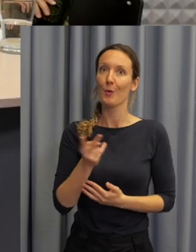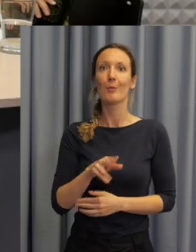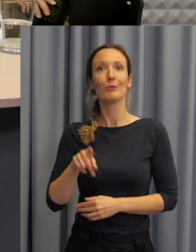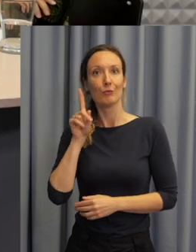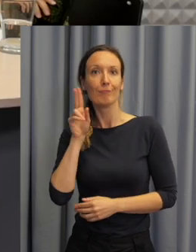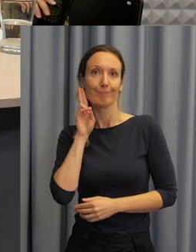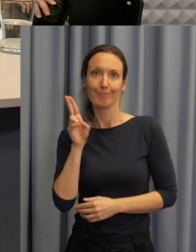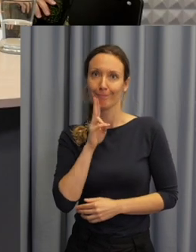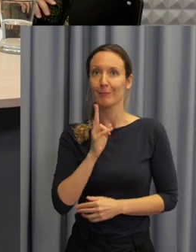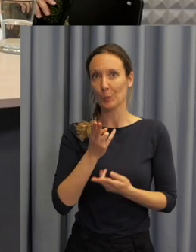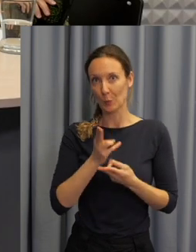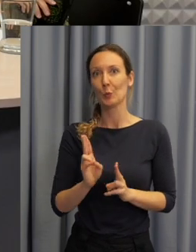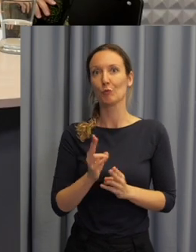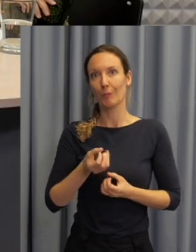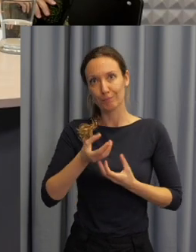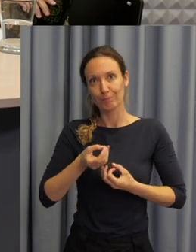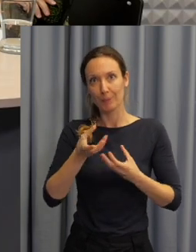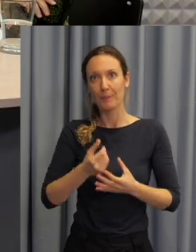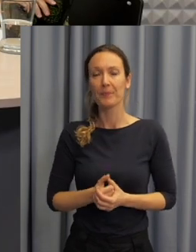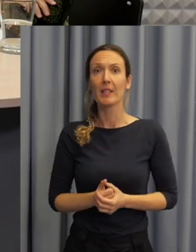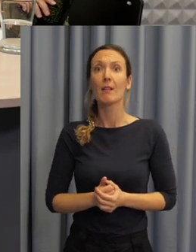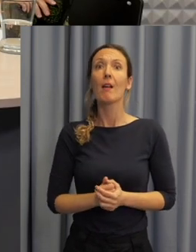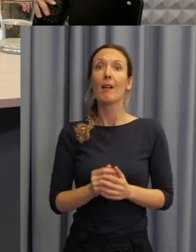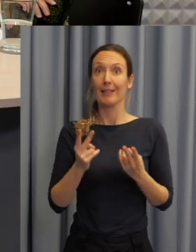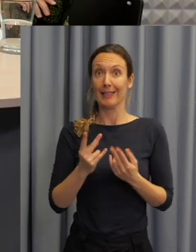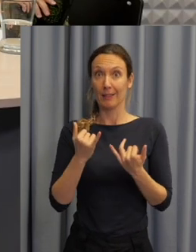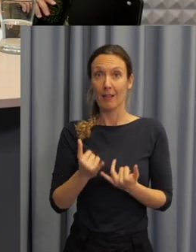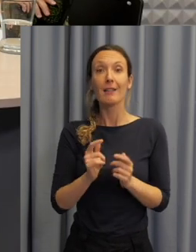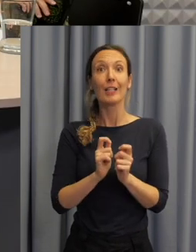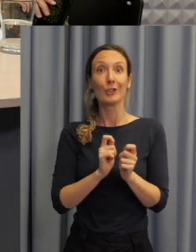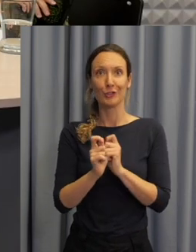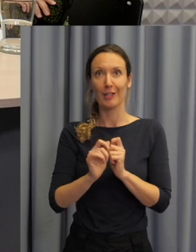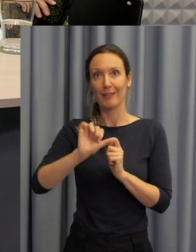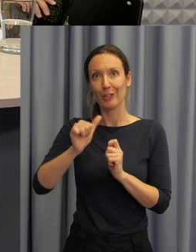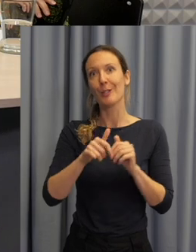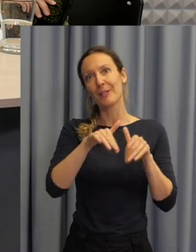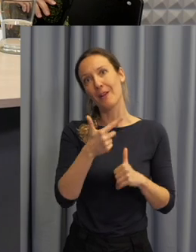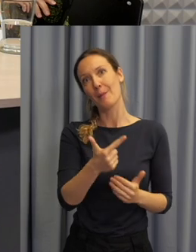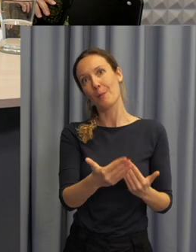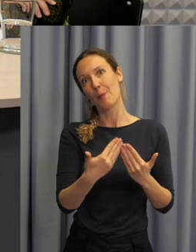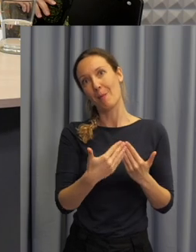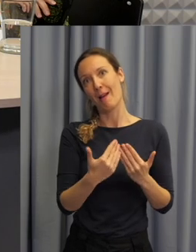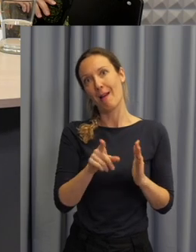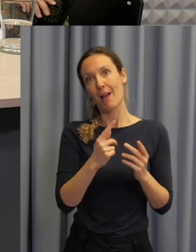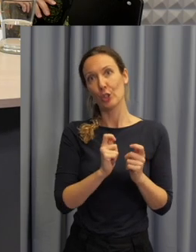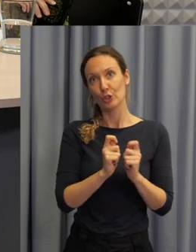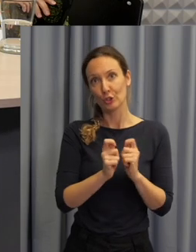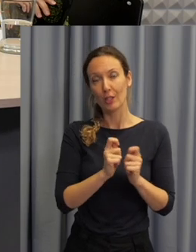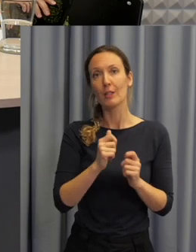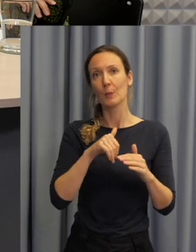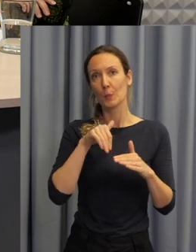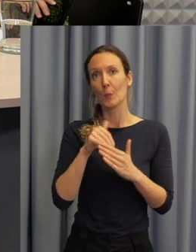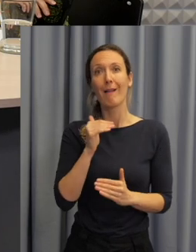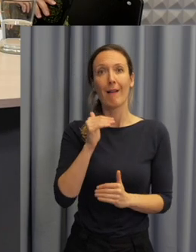A v četu, ač na ně není namířená kamera, tak tady máme dvě pomocnice, paní Kateřinu a paní Martinu,